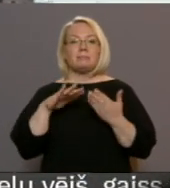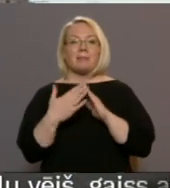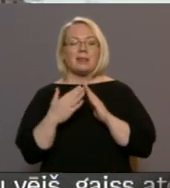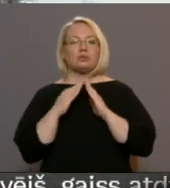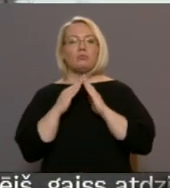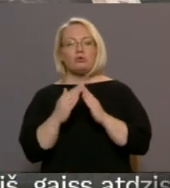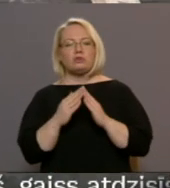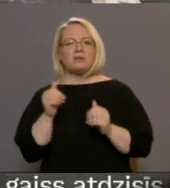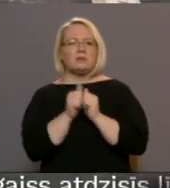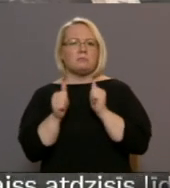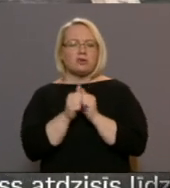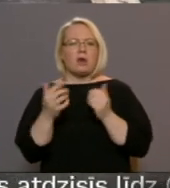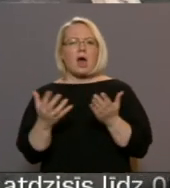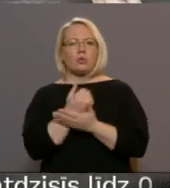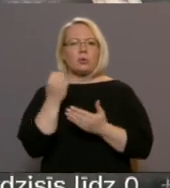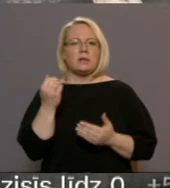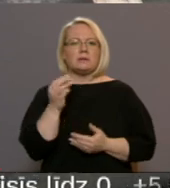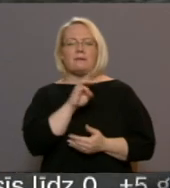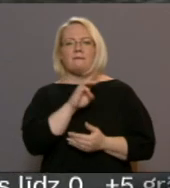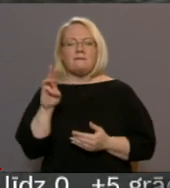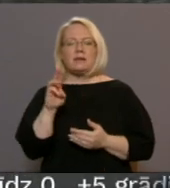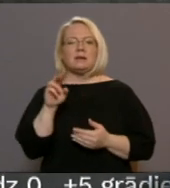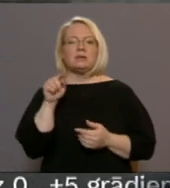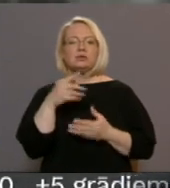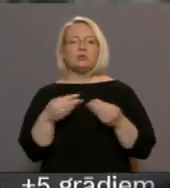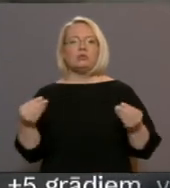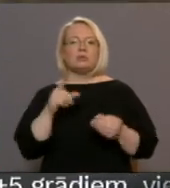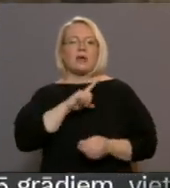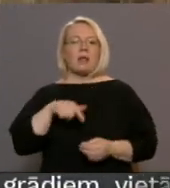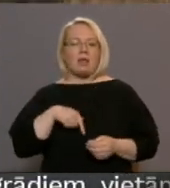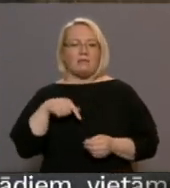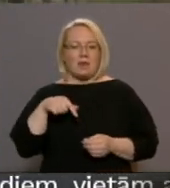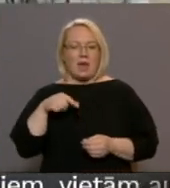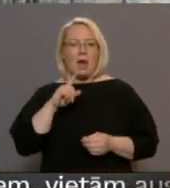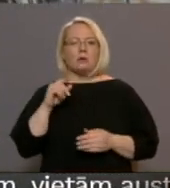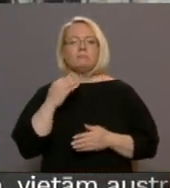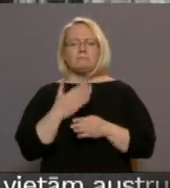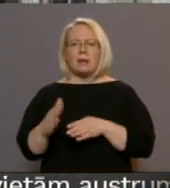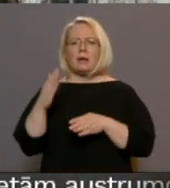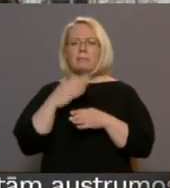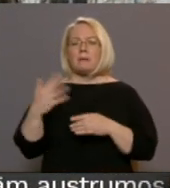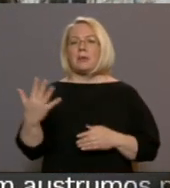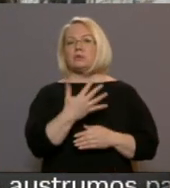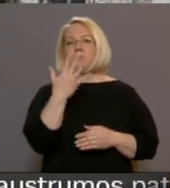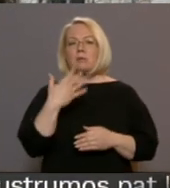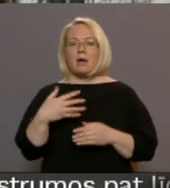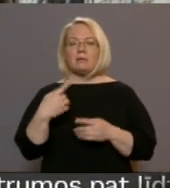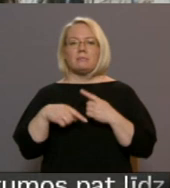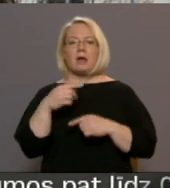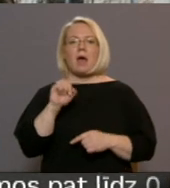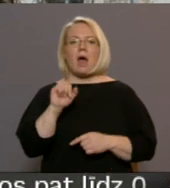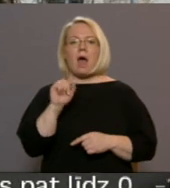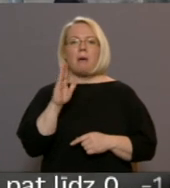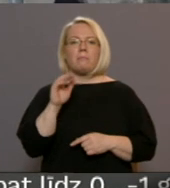kas visbiežāk atrodamas portālā Sudusī Latvija. Soli pa solim savus pozmi piecugatlaikā atgūst apgunsts